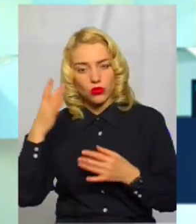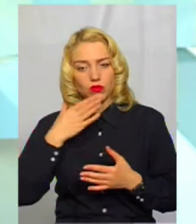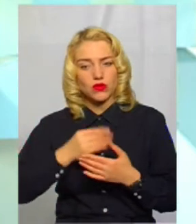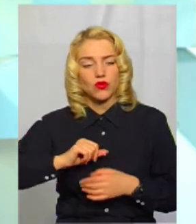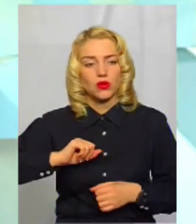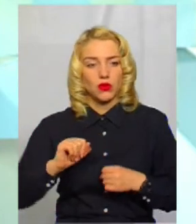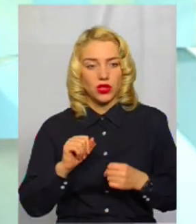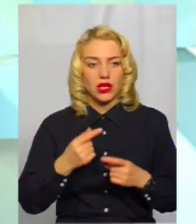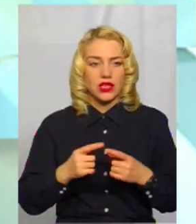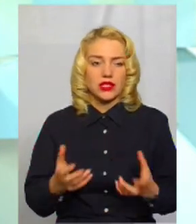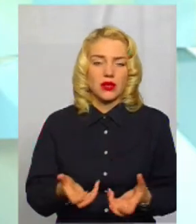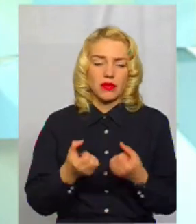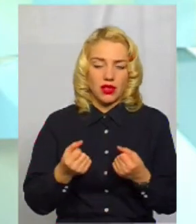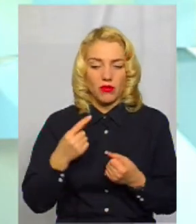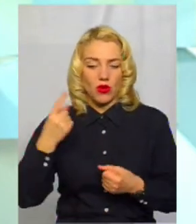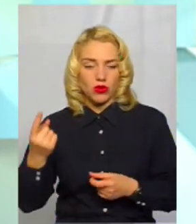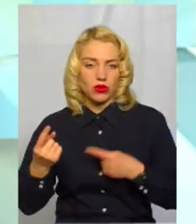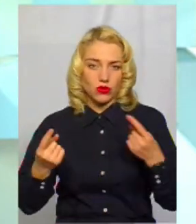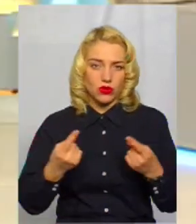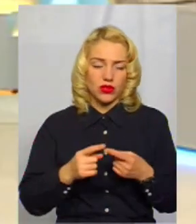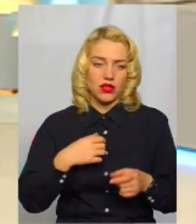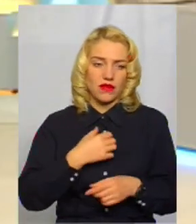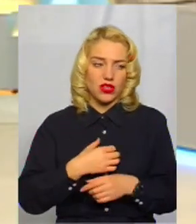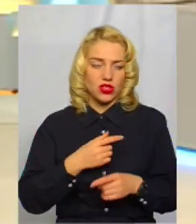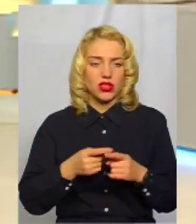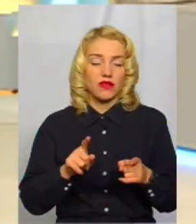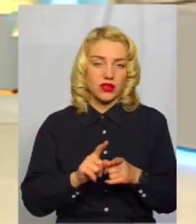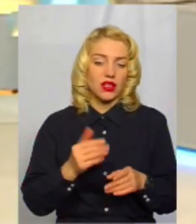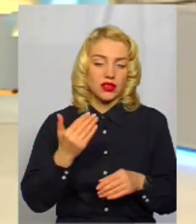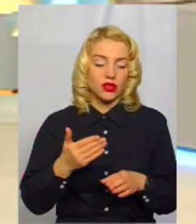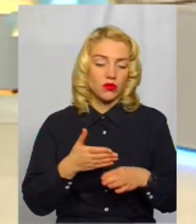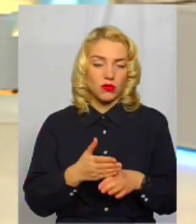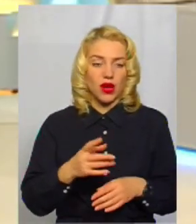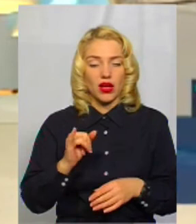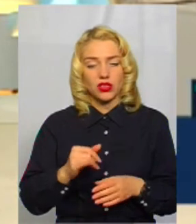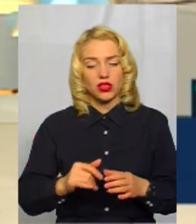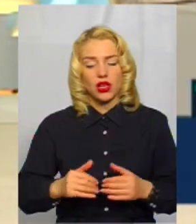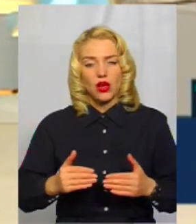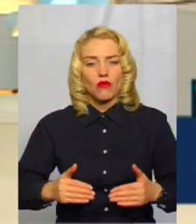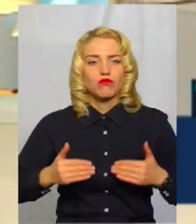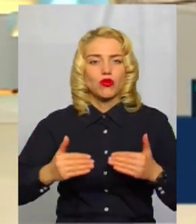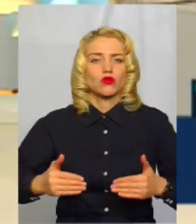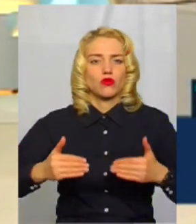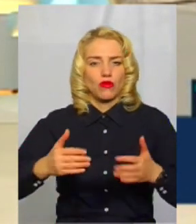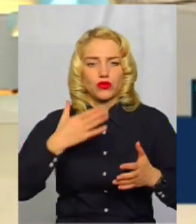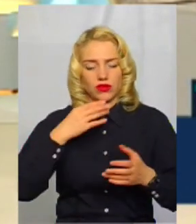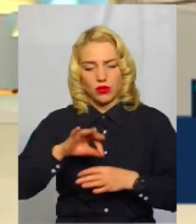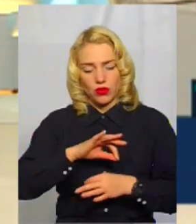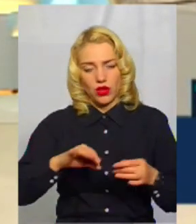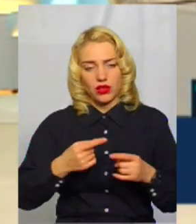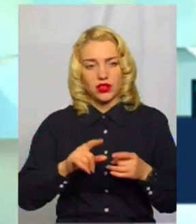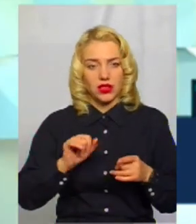тому що ця підтримка один одного, вона дуже важлива. Так ти допомагаєш, якби мені просуваєш мій проєкт, я розкажу ще про твій.